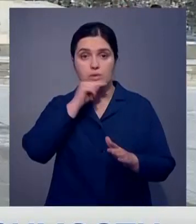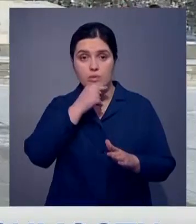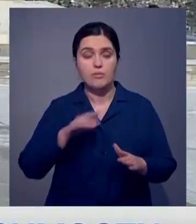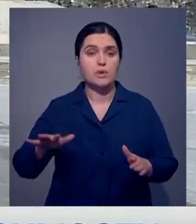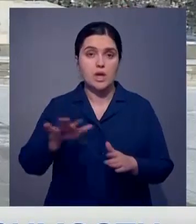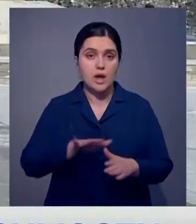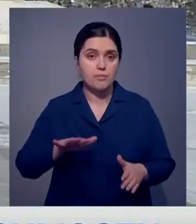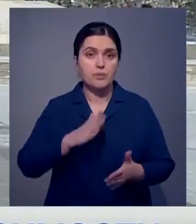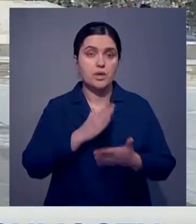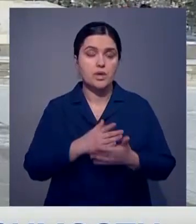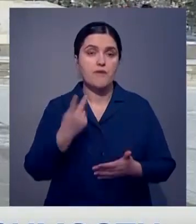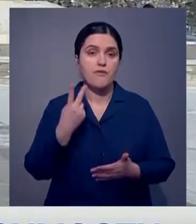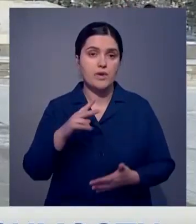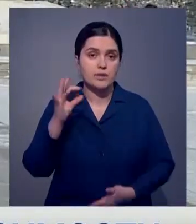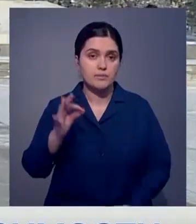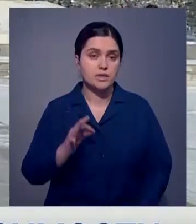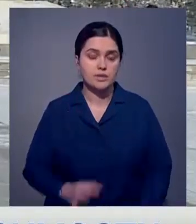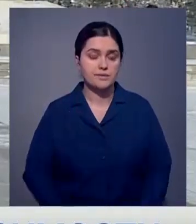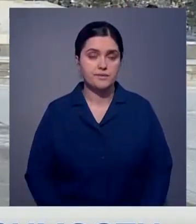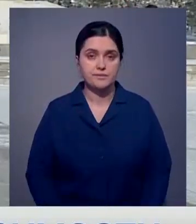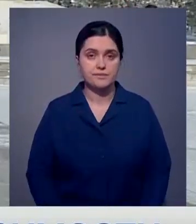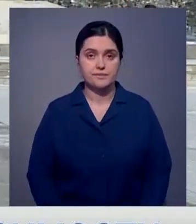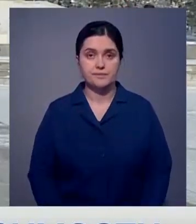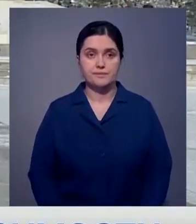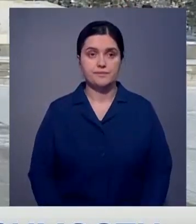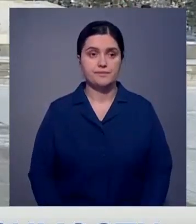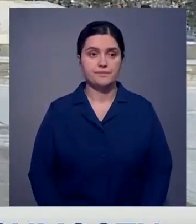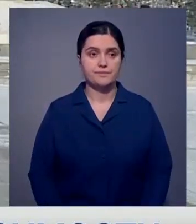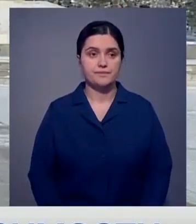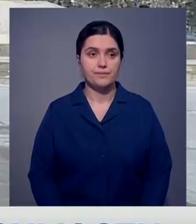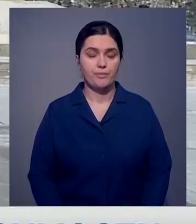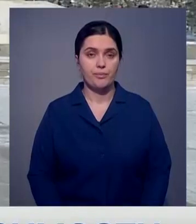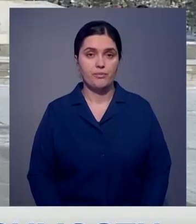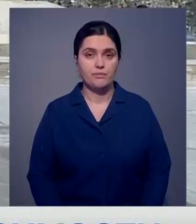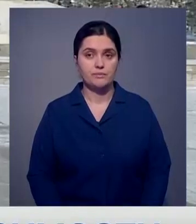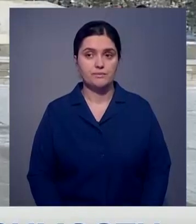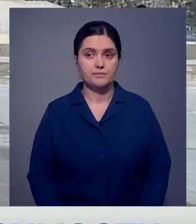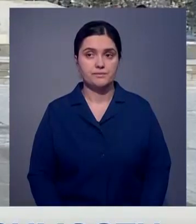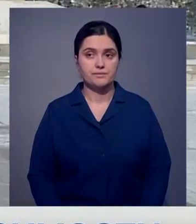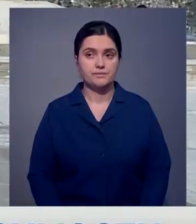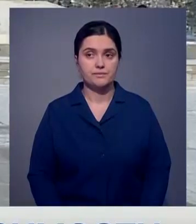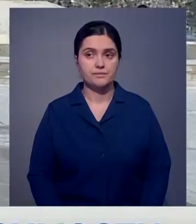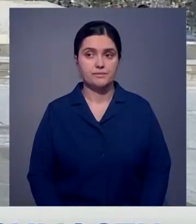составила уже 20%. Илон Чаус, Василий Савкин, Хабар-24, Караганда.